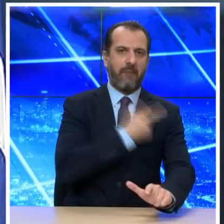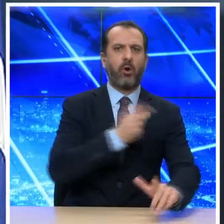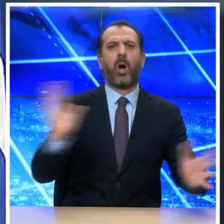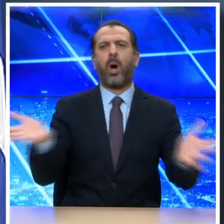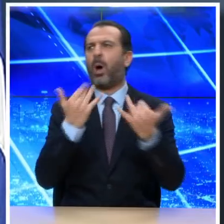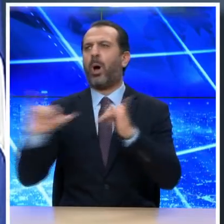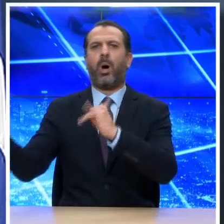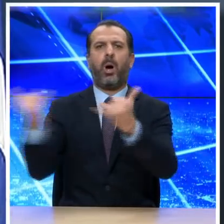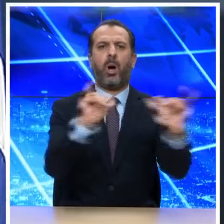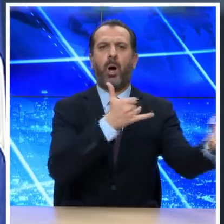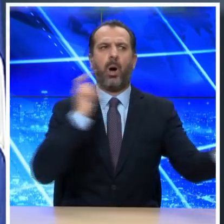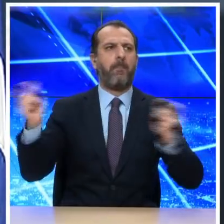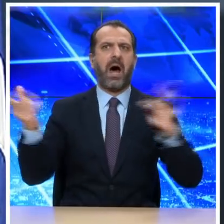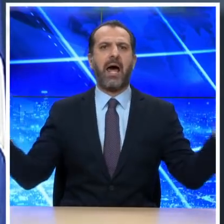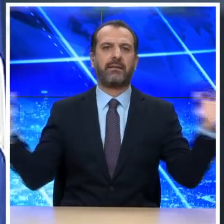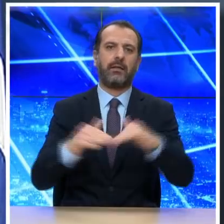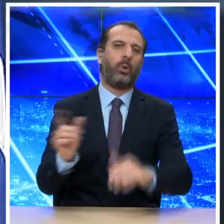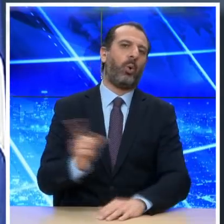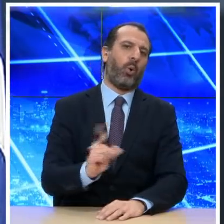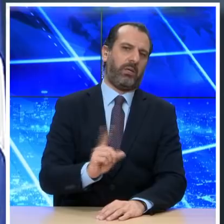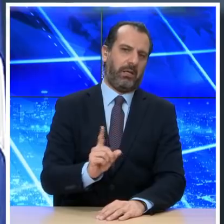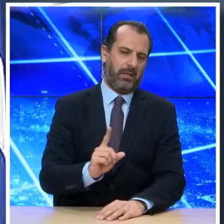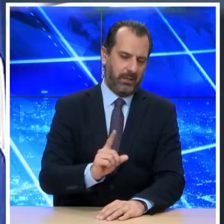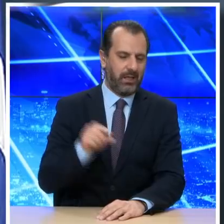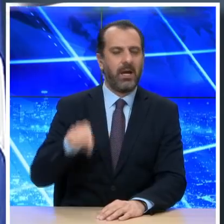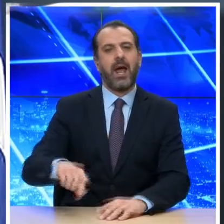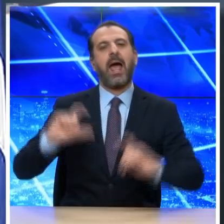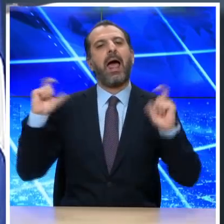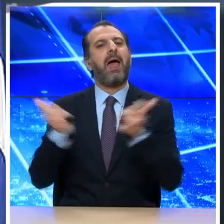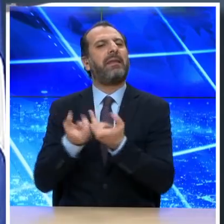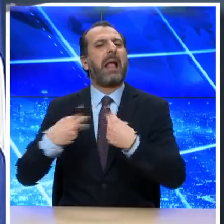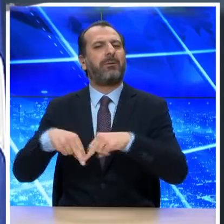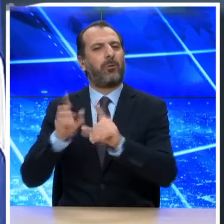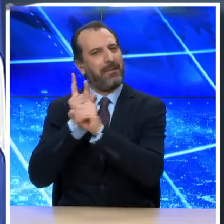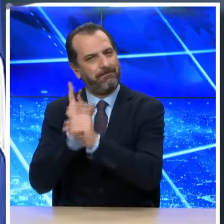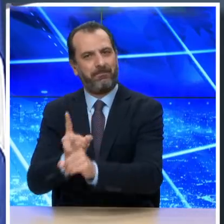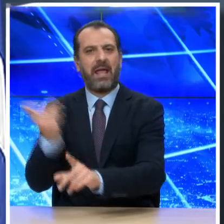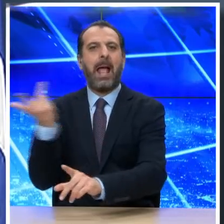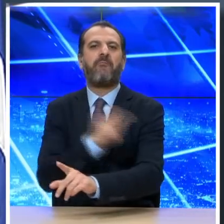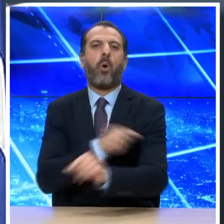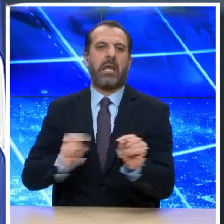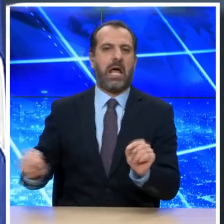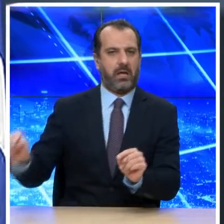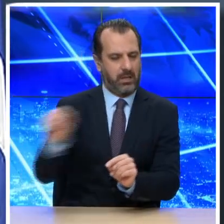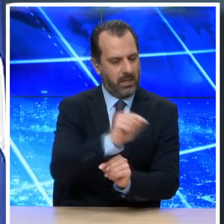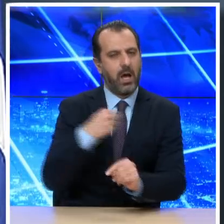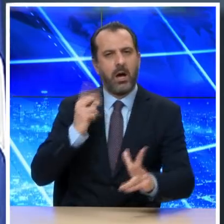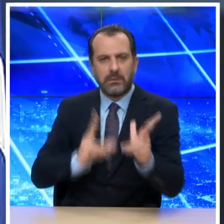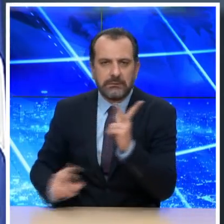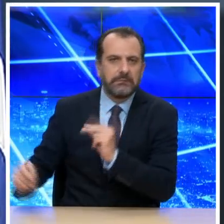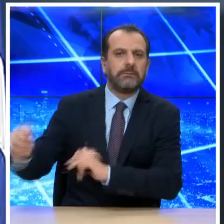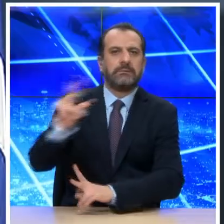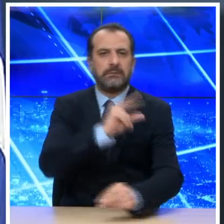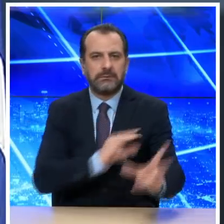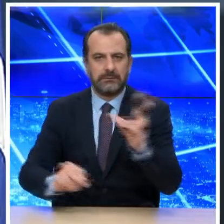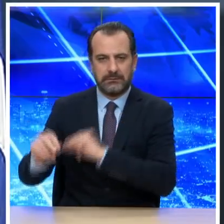γιορτάσουμε την απελευθέρωσή μας. Στην Εθνική Επιτροπή Εμβολιασμών συζητήσαμε διεξοδικά και για πολλές ώρες αυτή